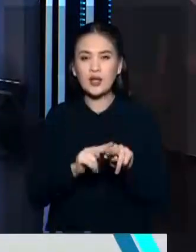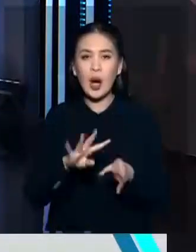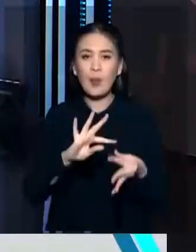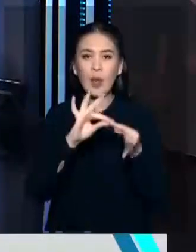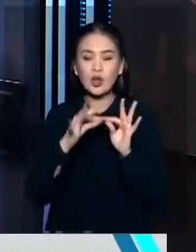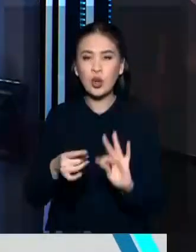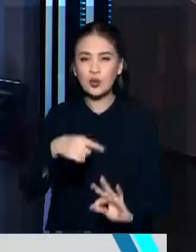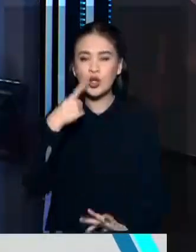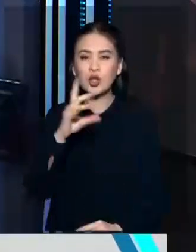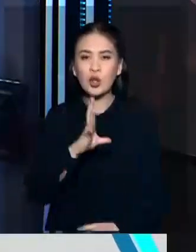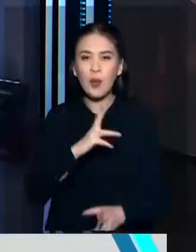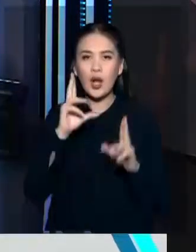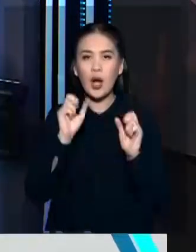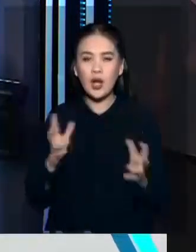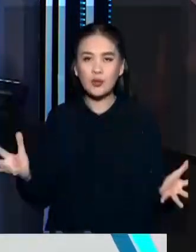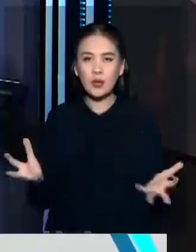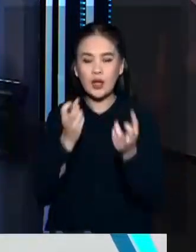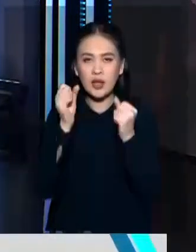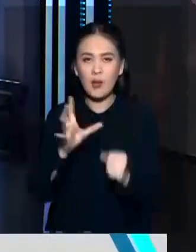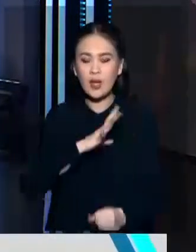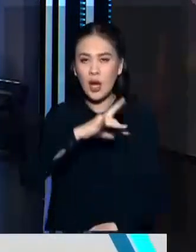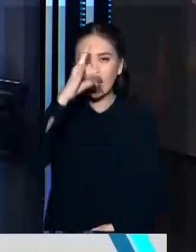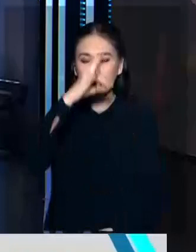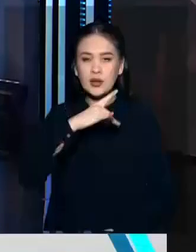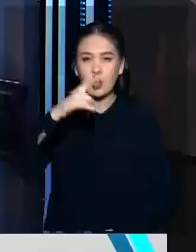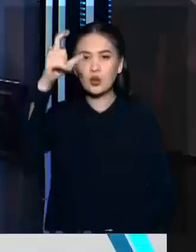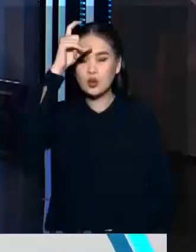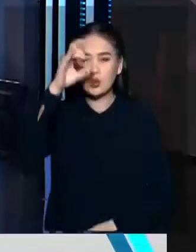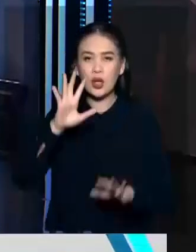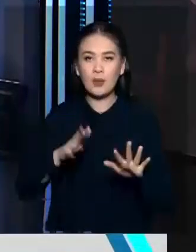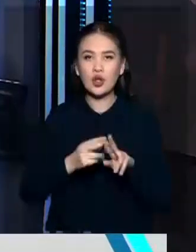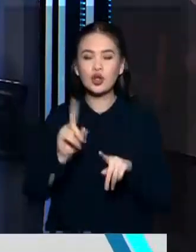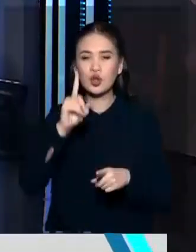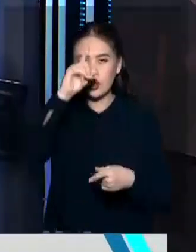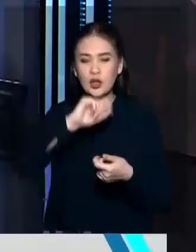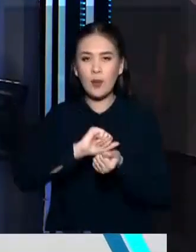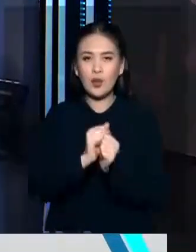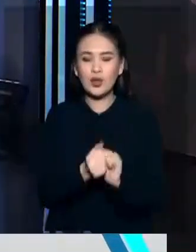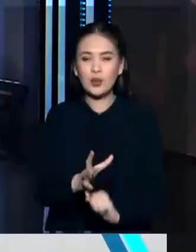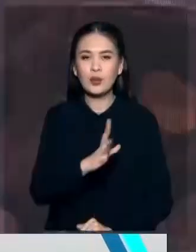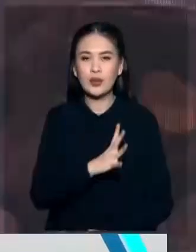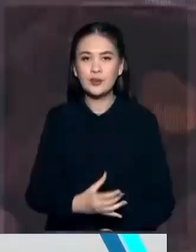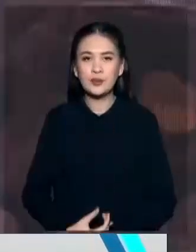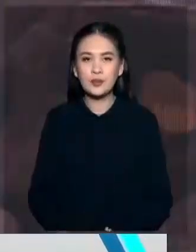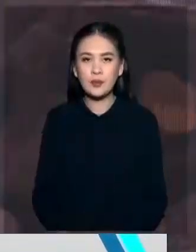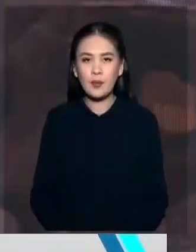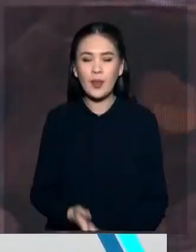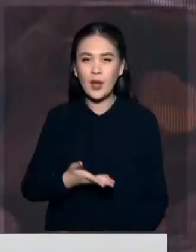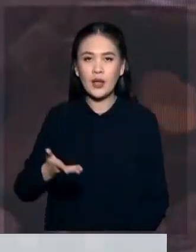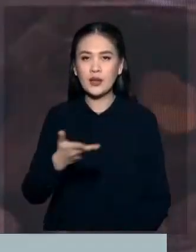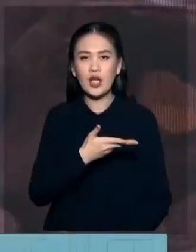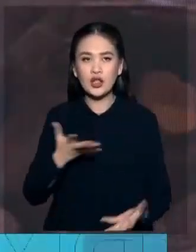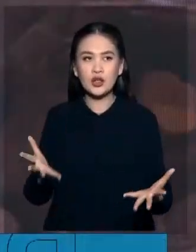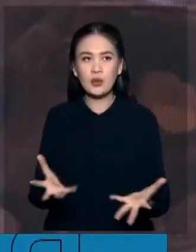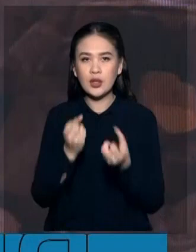как проходила спасательная операция Казахстана в Турции, что запомнилось больше всего? Ну, наши спасатели,